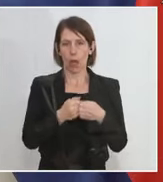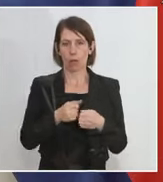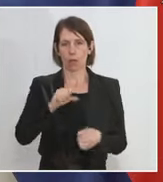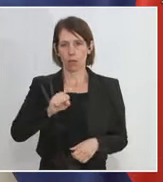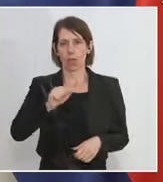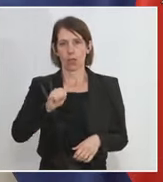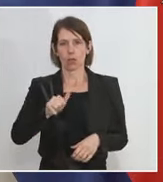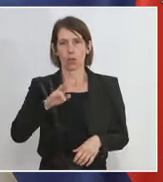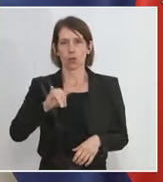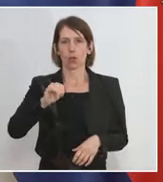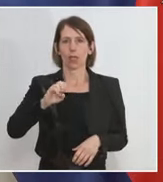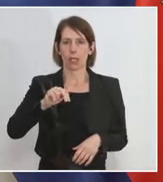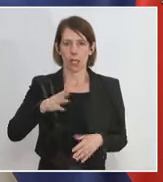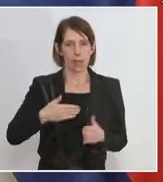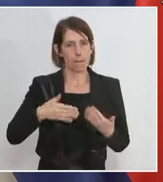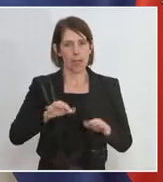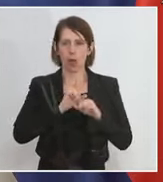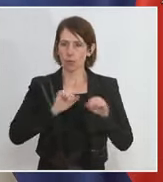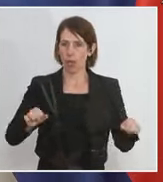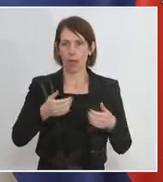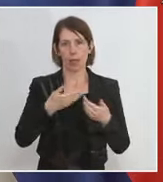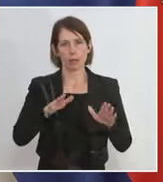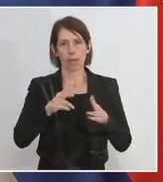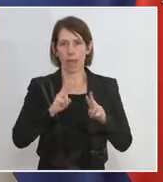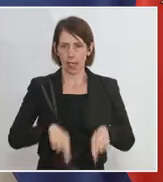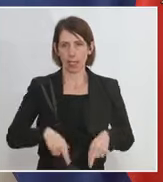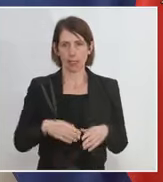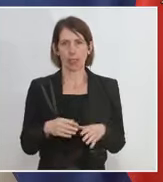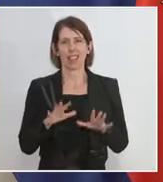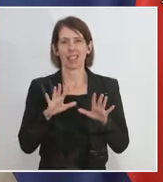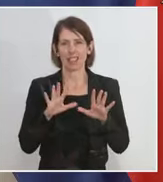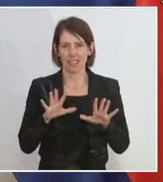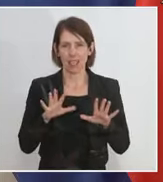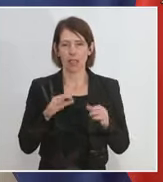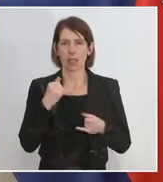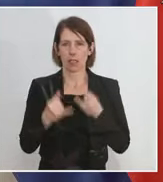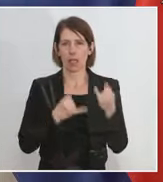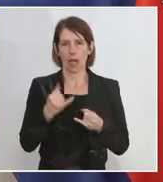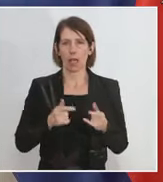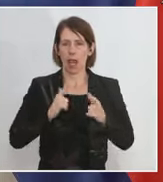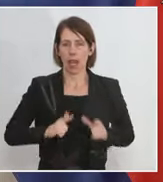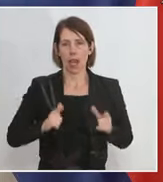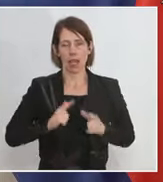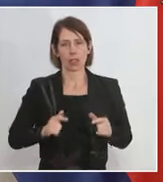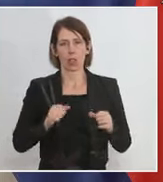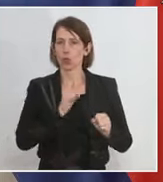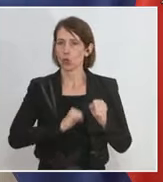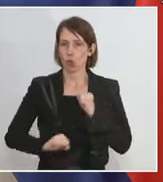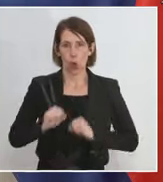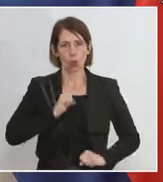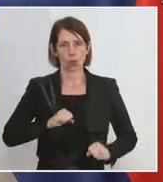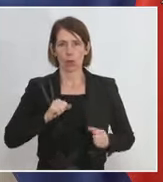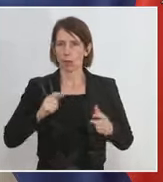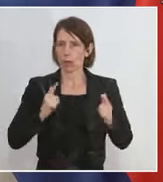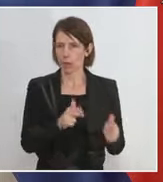Syrien um mehr Rechte und um mehr Freiheit. Zehn Jahre Leid, Not und Terror. Zehn Jahre des Konfliktes,